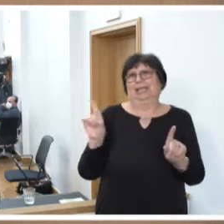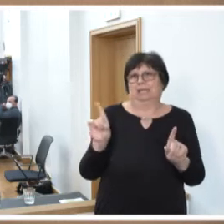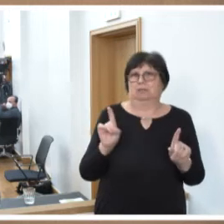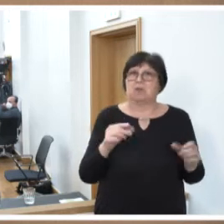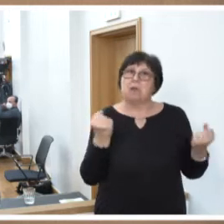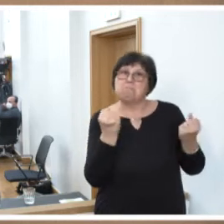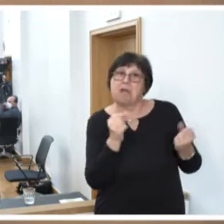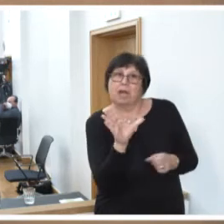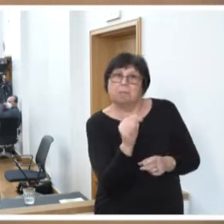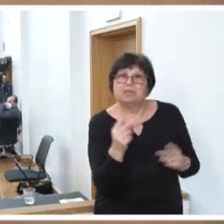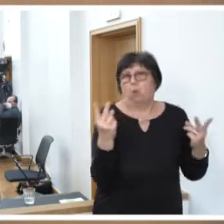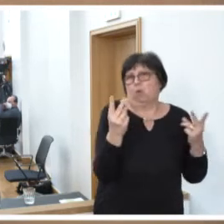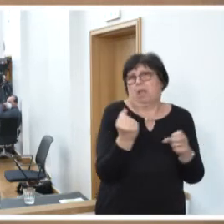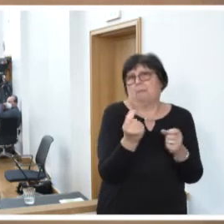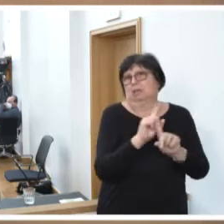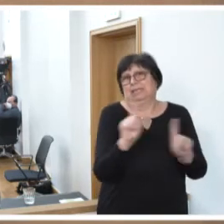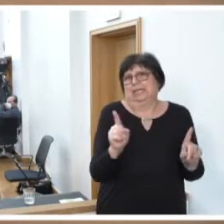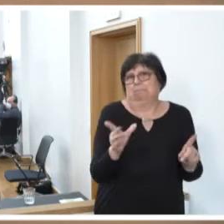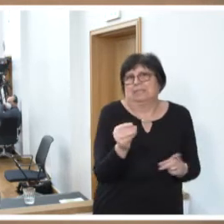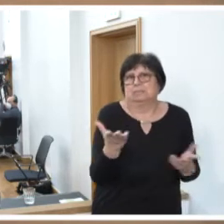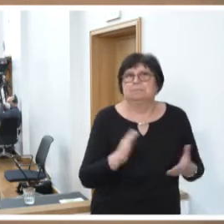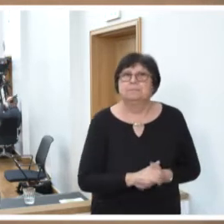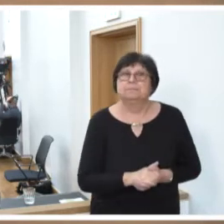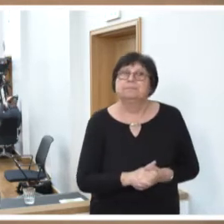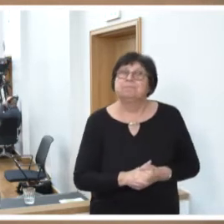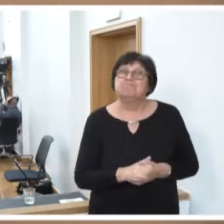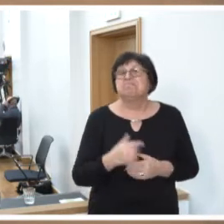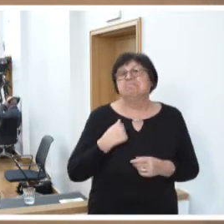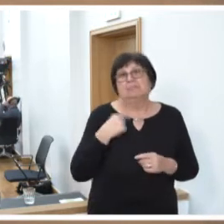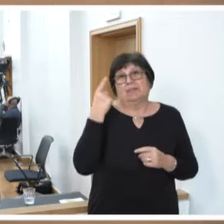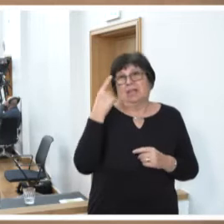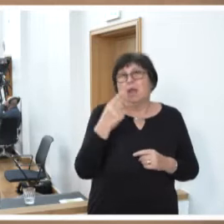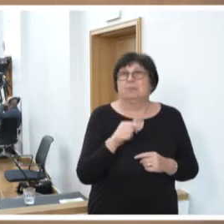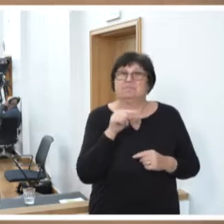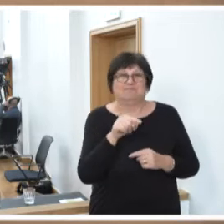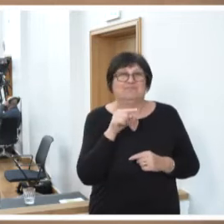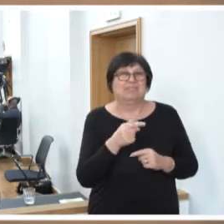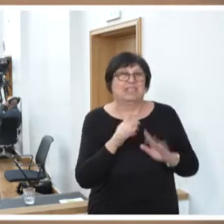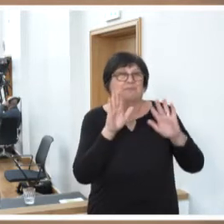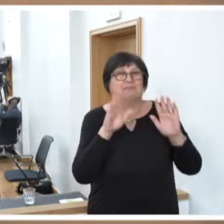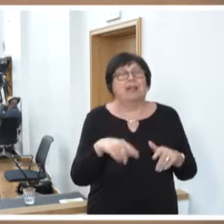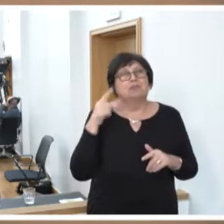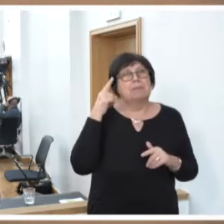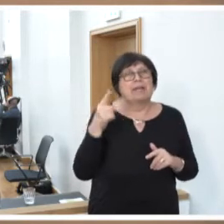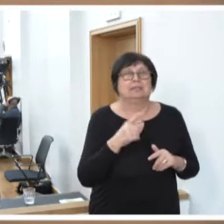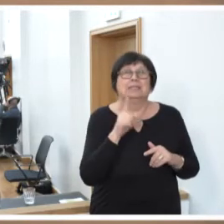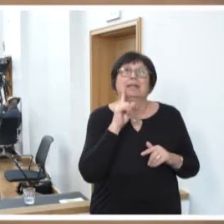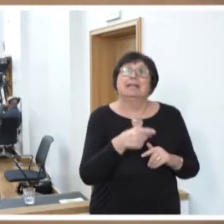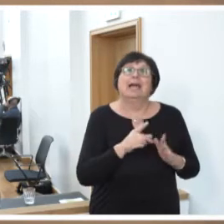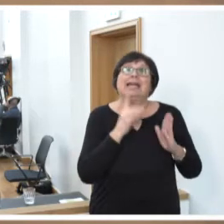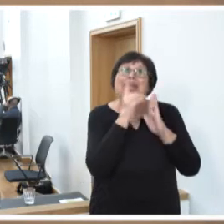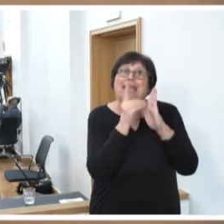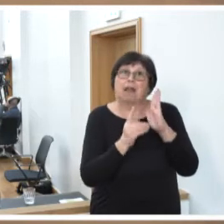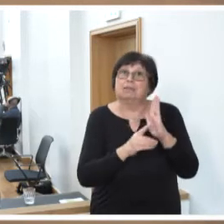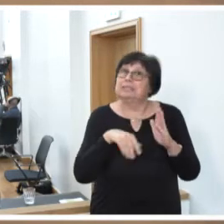wir da mit oder machen wir da nicht mit. Und ich glaube, das ist ein großer Druckschluss. Der Zug der Digitalisierung fährt und die Frage